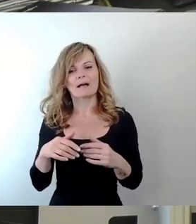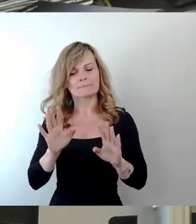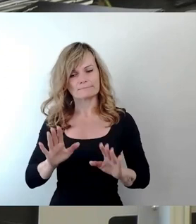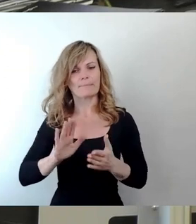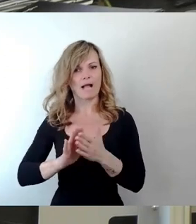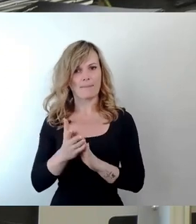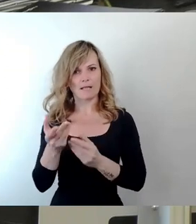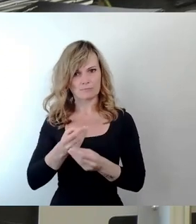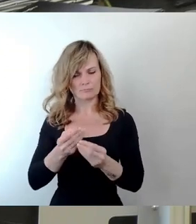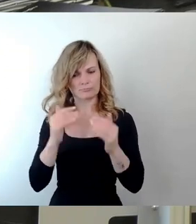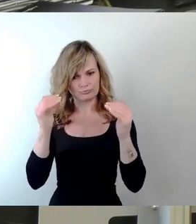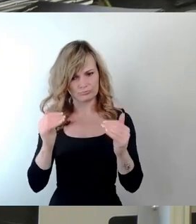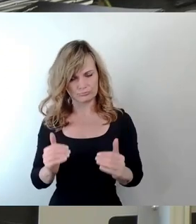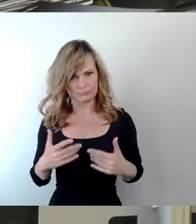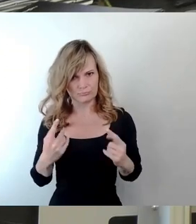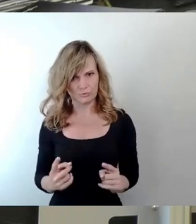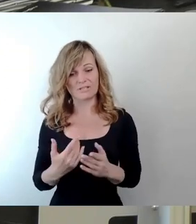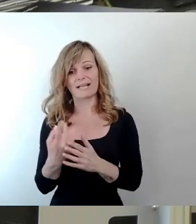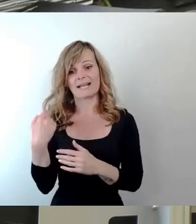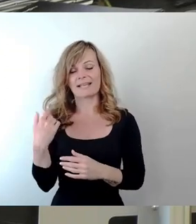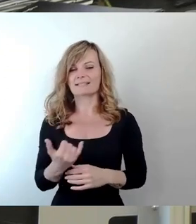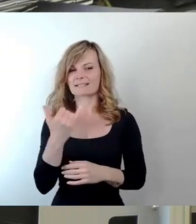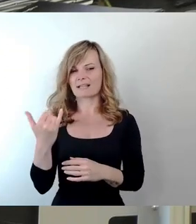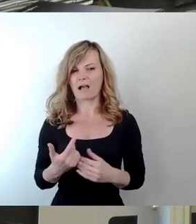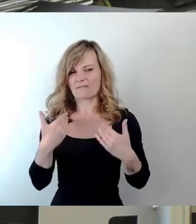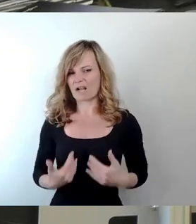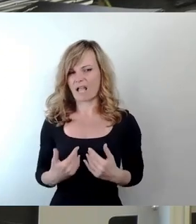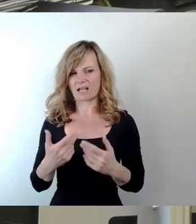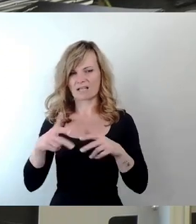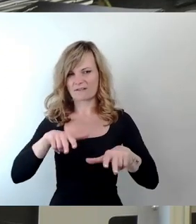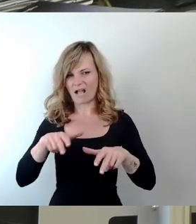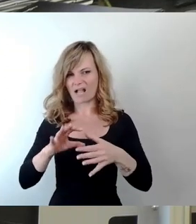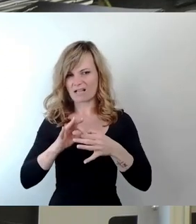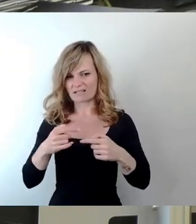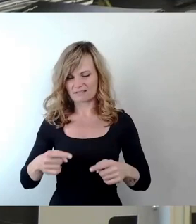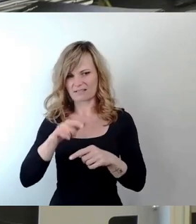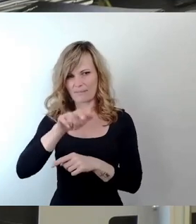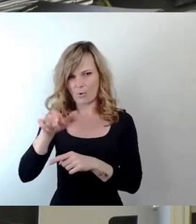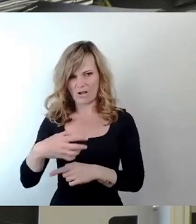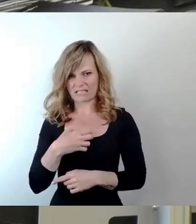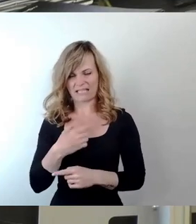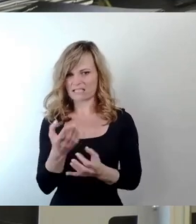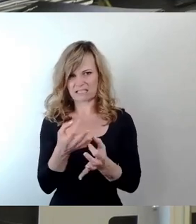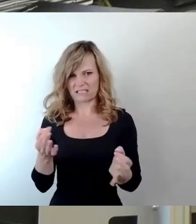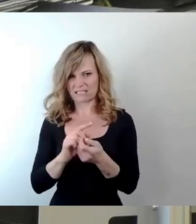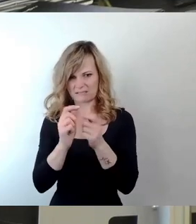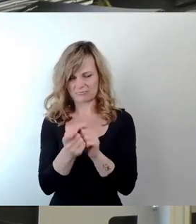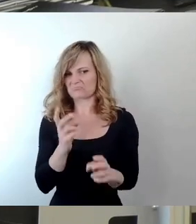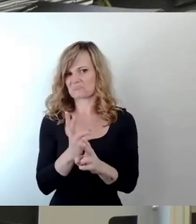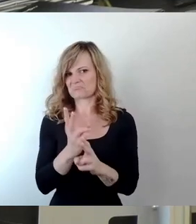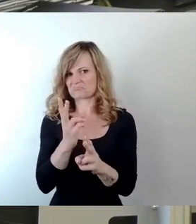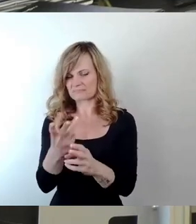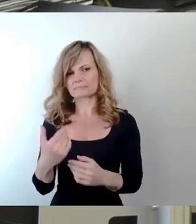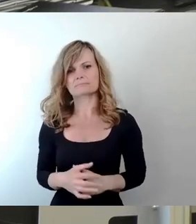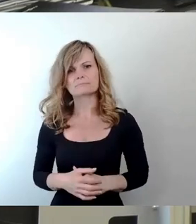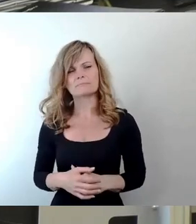sich in den letzten Jahren im Verkehrsverhalten der Dresden so gut wie nichts geändert. Wir hatten im Prinzip den Autobesatz von ungefähr 2